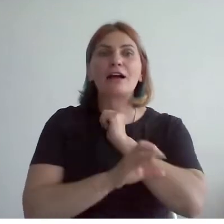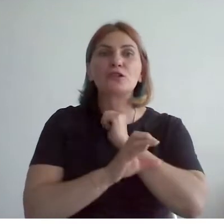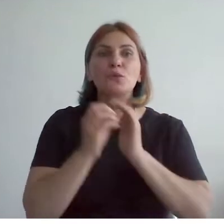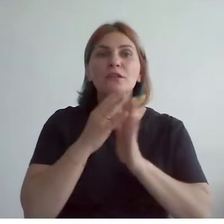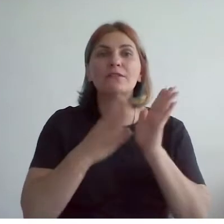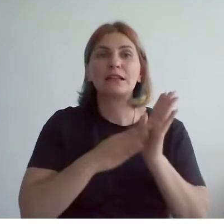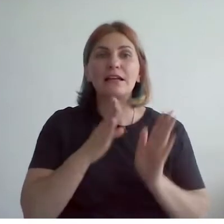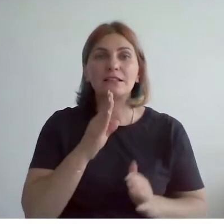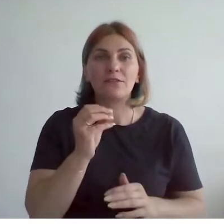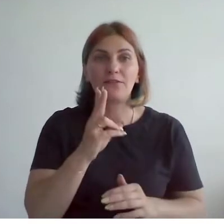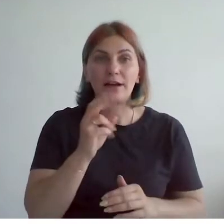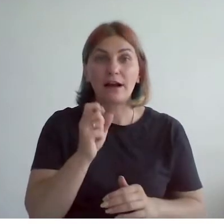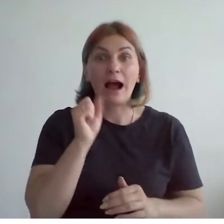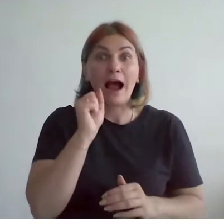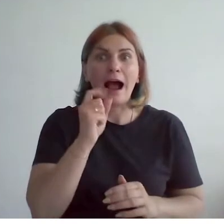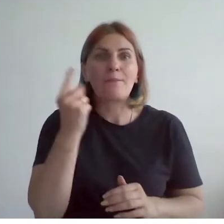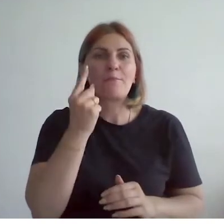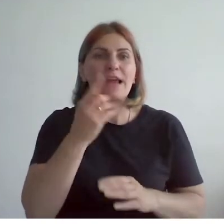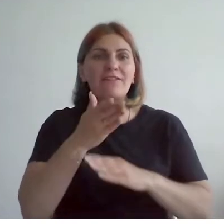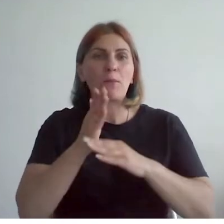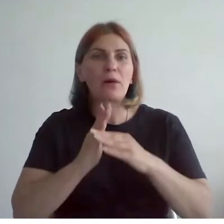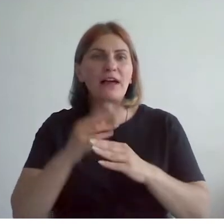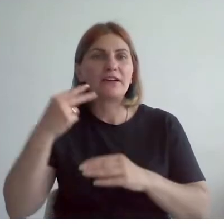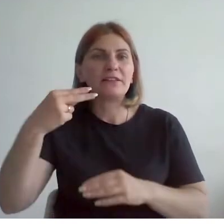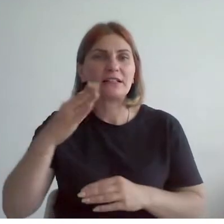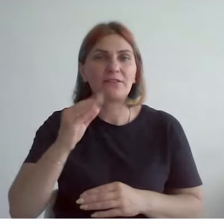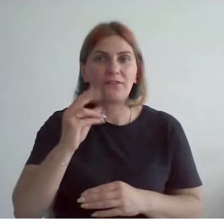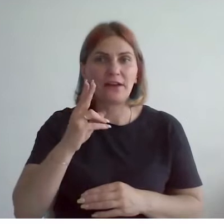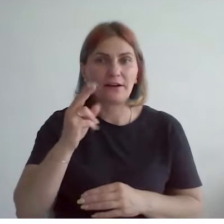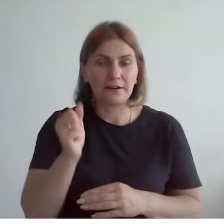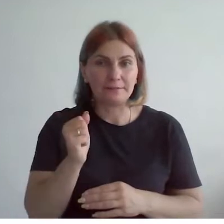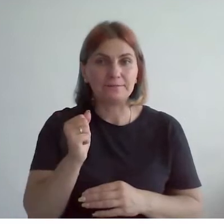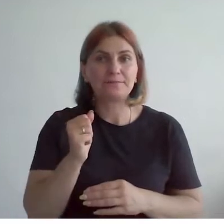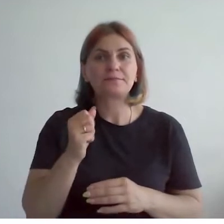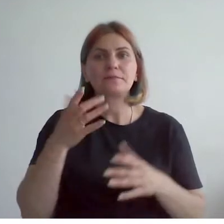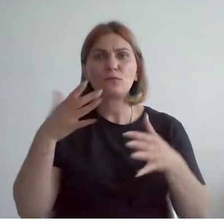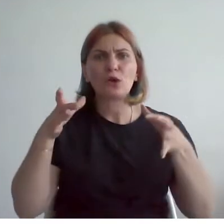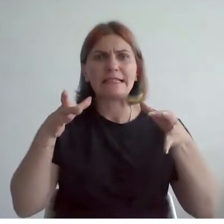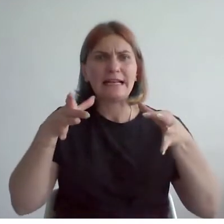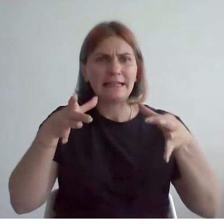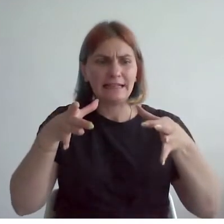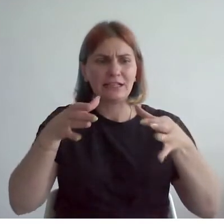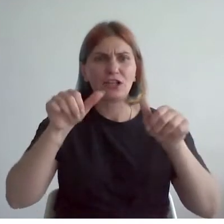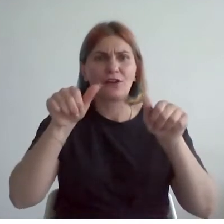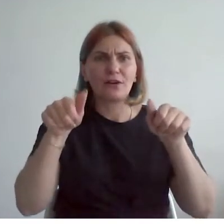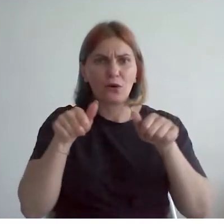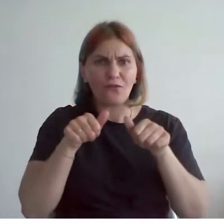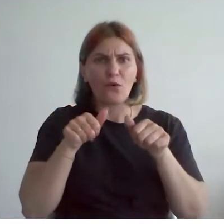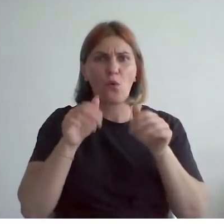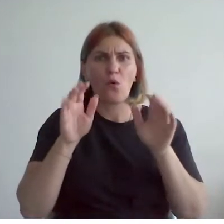к первой половине 20-го это такой конструктивизм уже больше, цилиндрическая форма, этот параллепипед